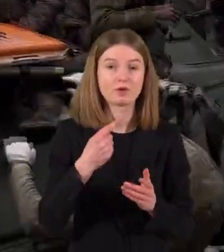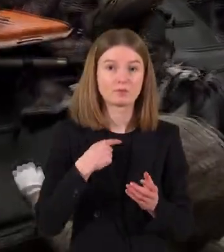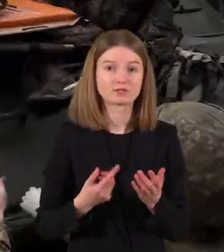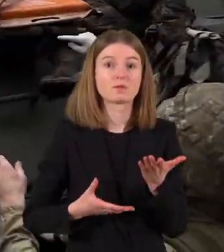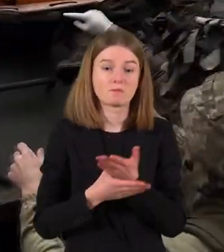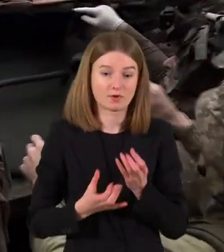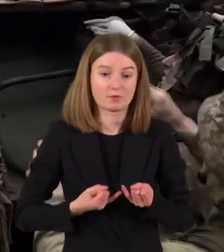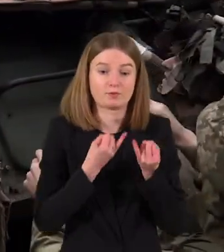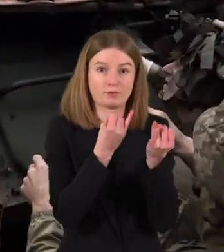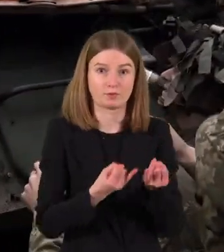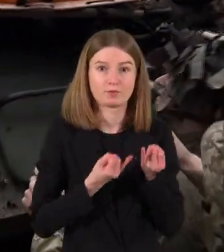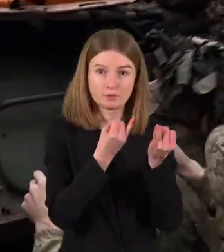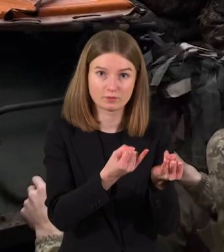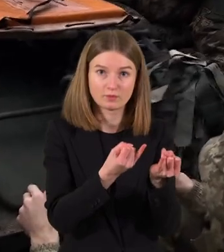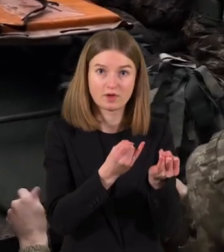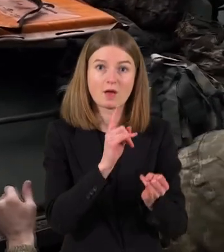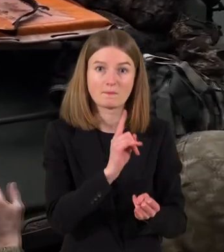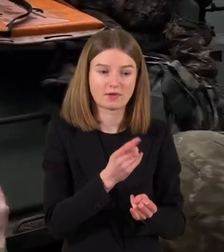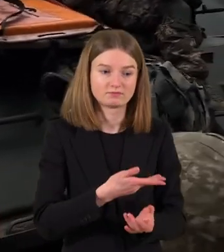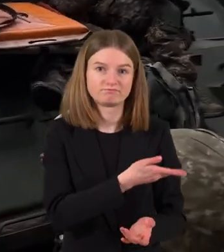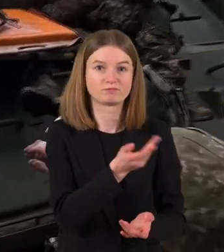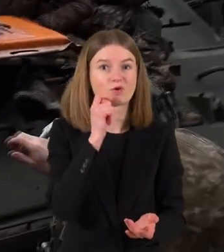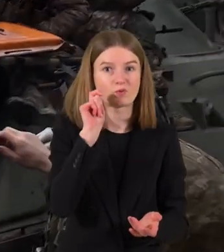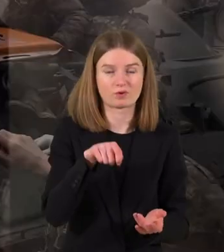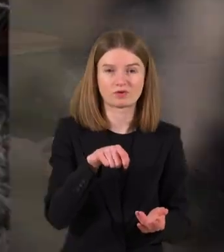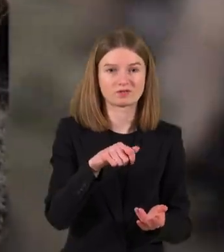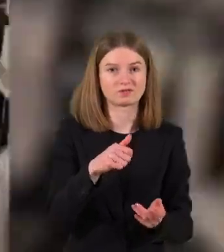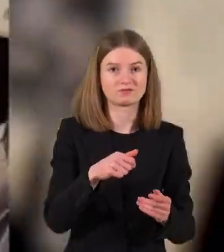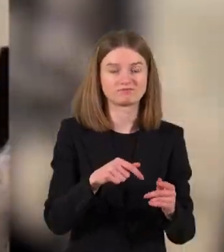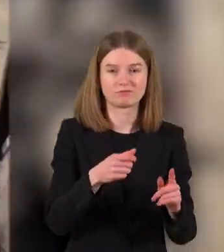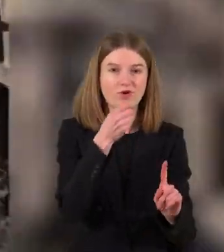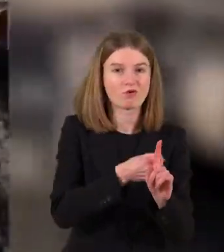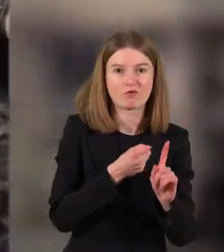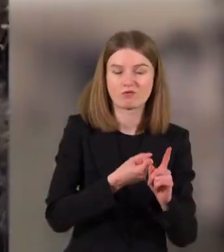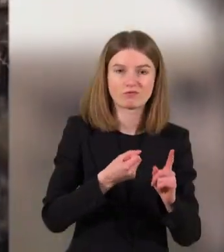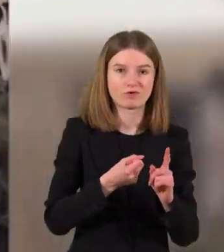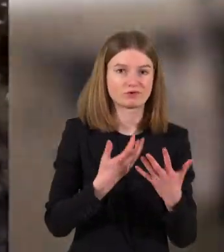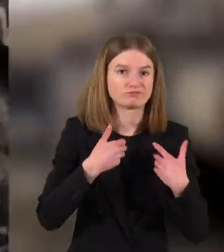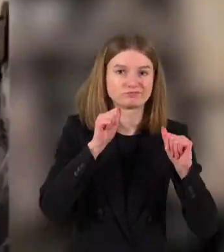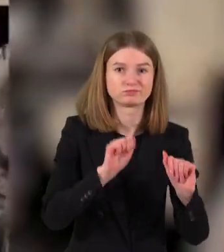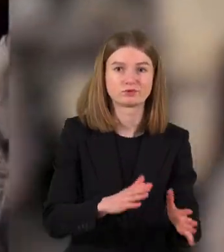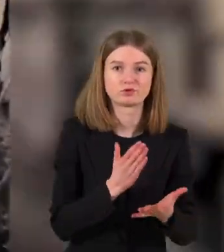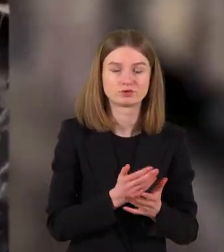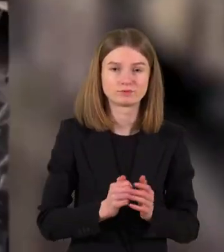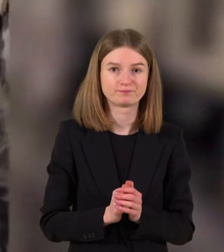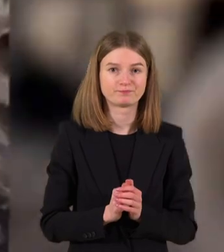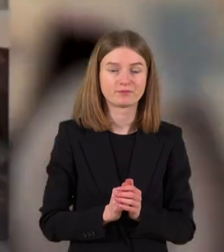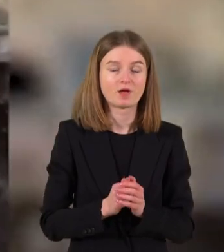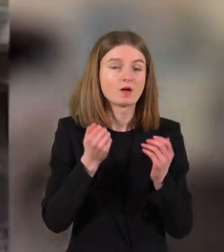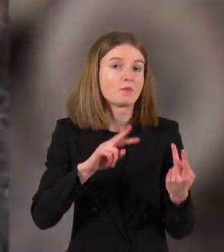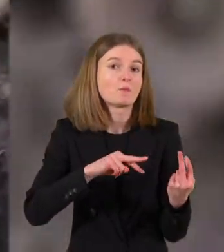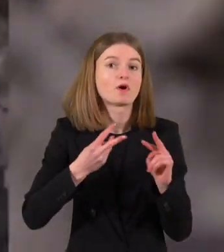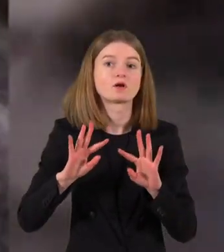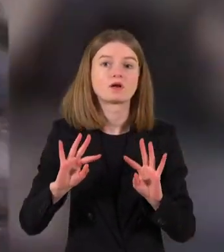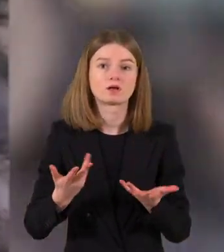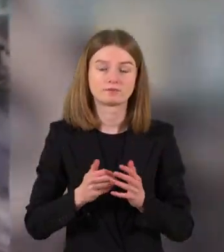bet jie tą savo kelią eina iš esmės krauju. Kas galėtų būti kitaip, geras klausimas ir